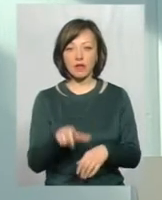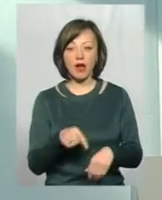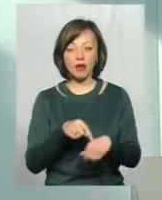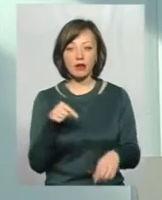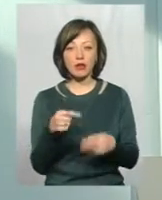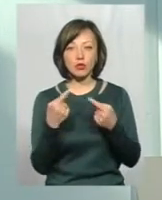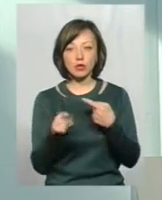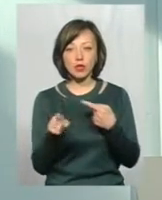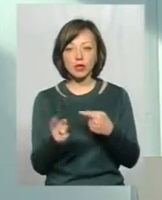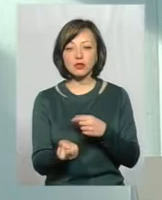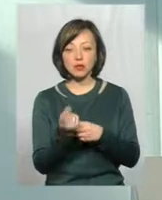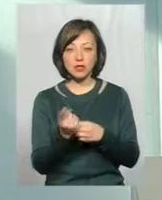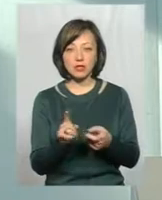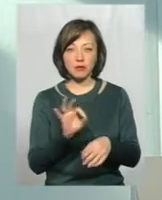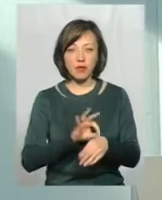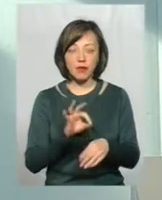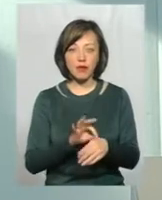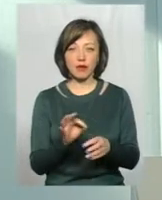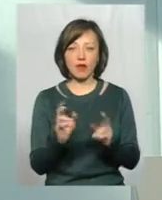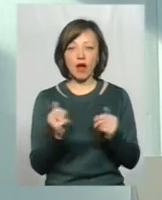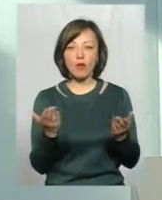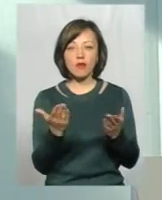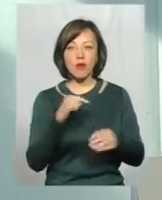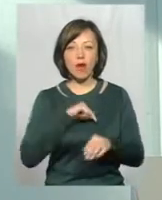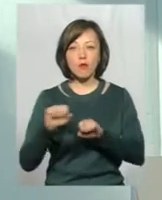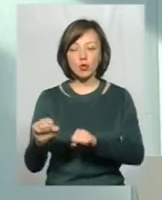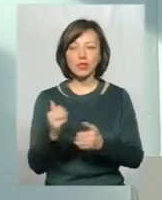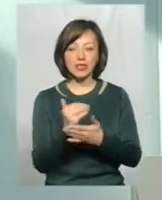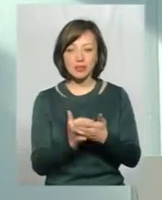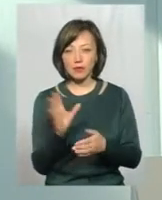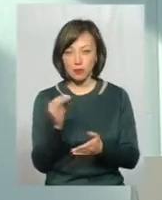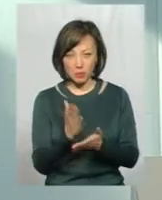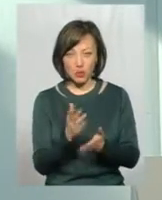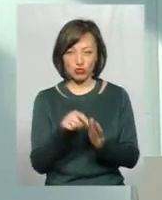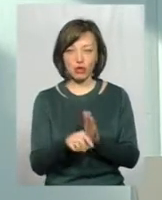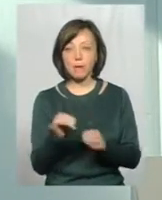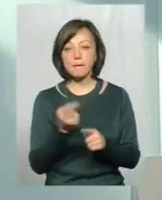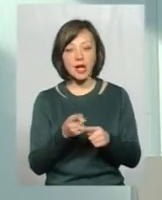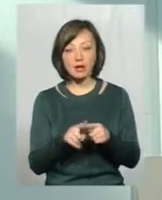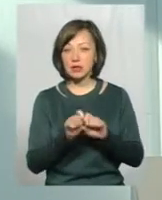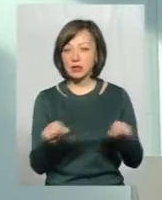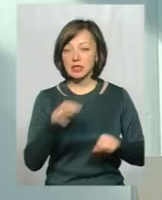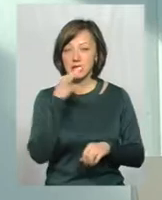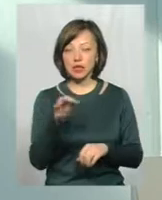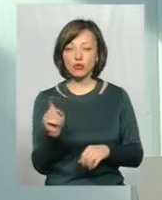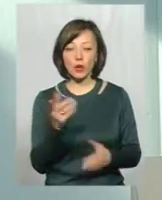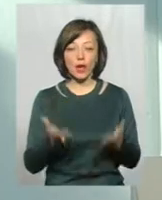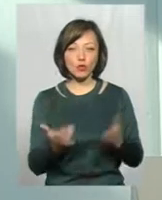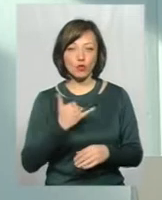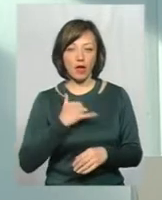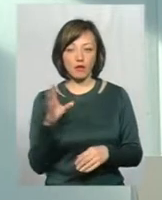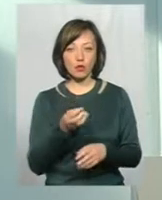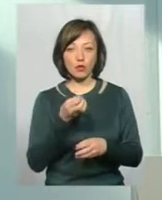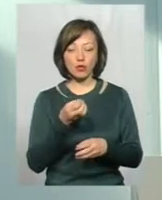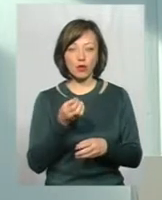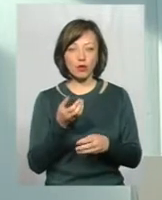інші істочники заболівання, яка у нього іммунна система. Це все має значення. Тому нічі сказати, що якщо у мене все